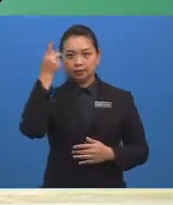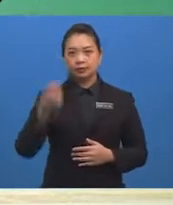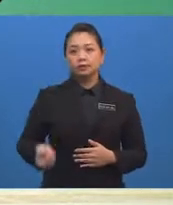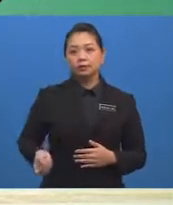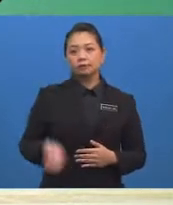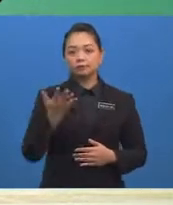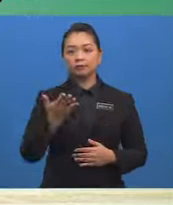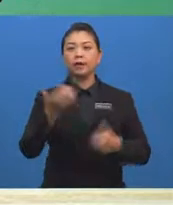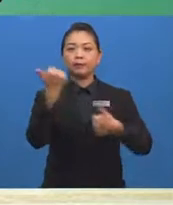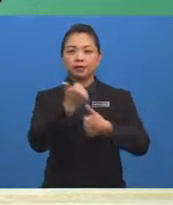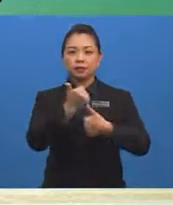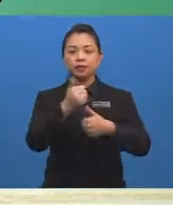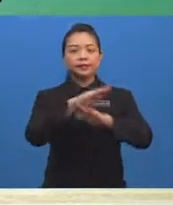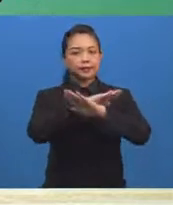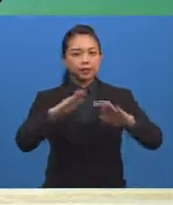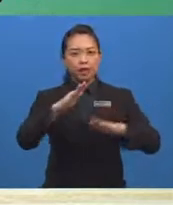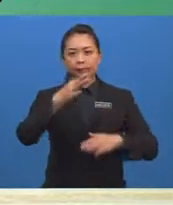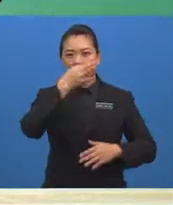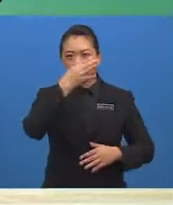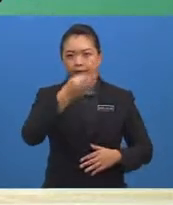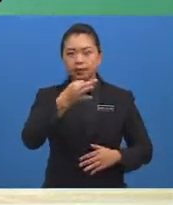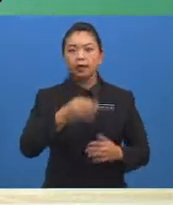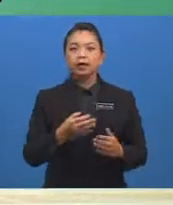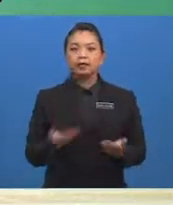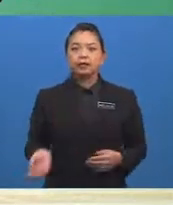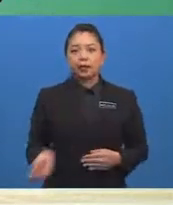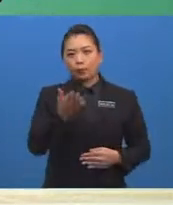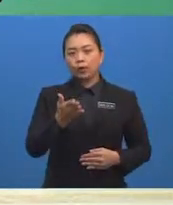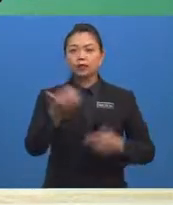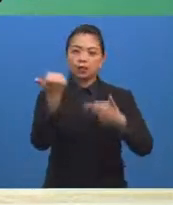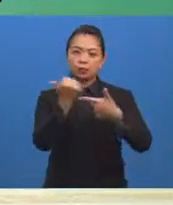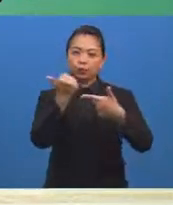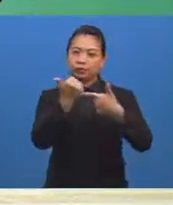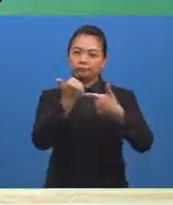pertama tidak mempengaruhi lambungan kali kedua